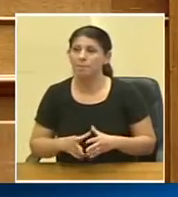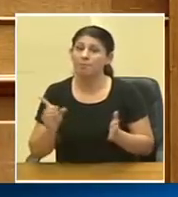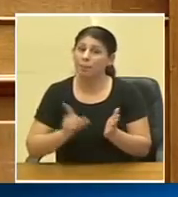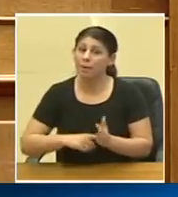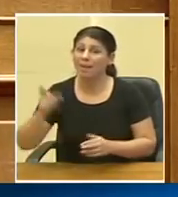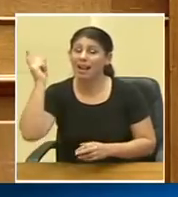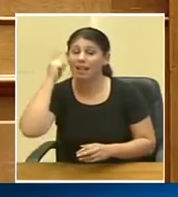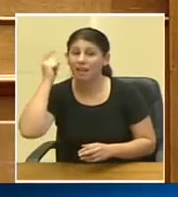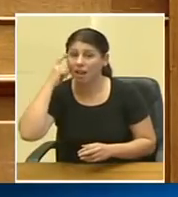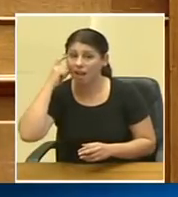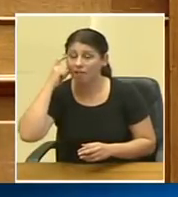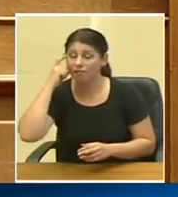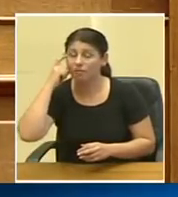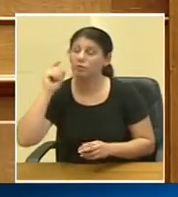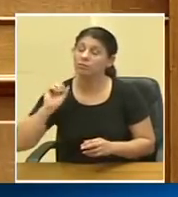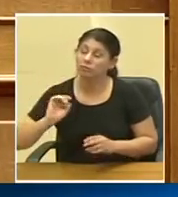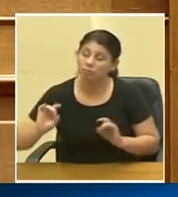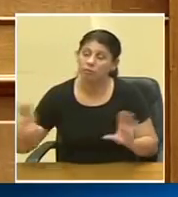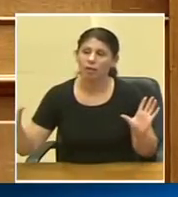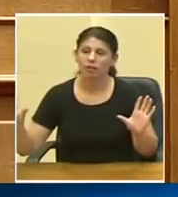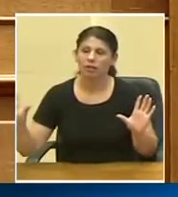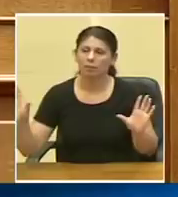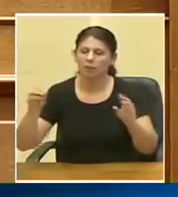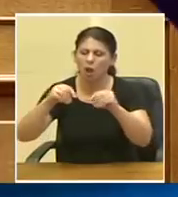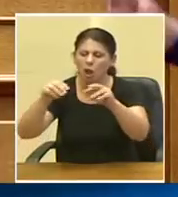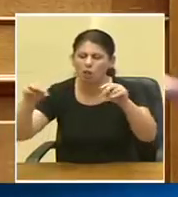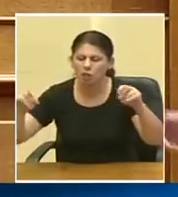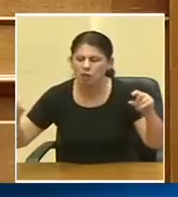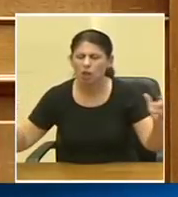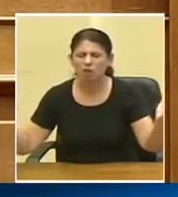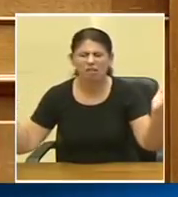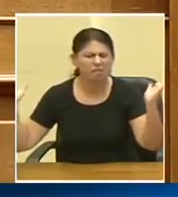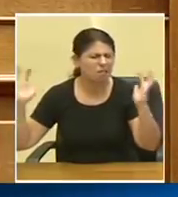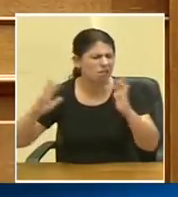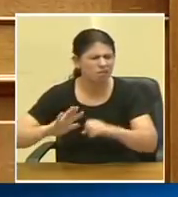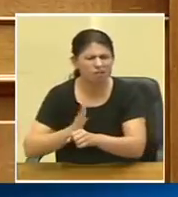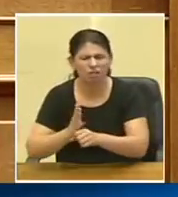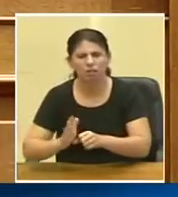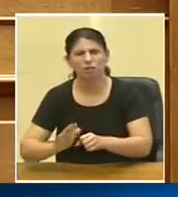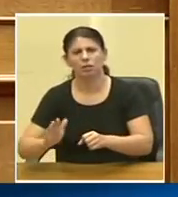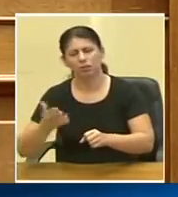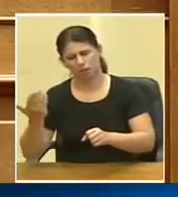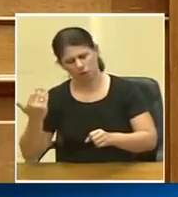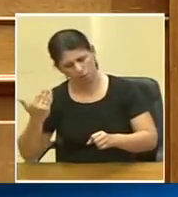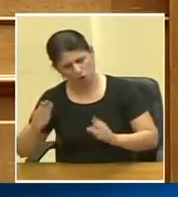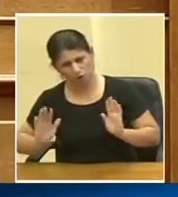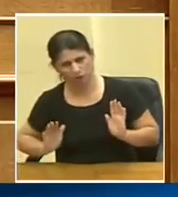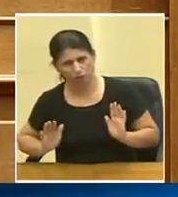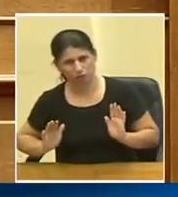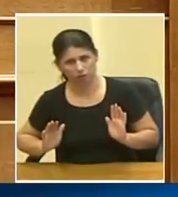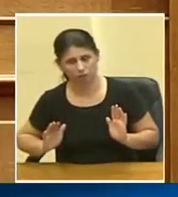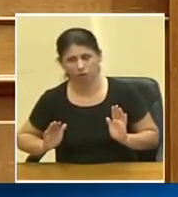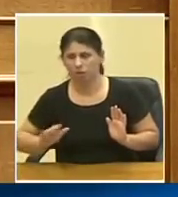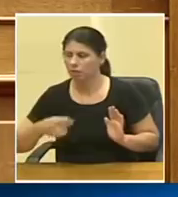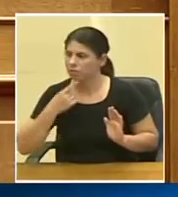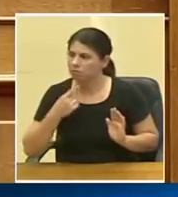καταλάβει πέρα από τη σκόνη και τον οριμαγδό που έγινε και με το πρόσφατο που μπορεί